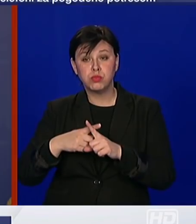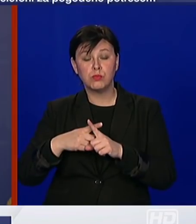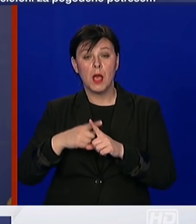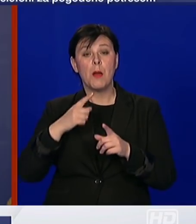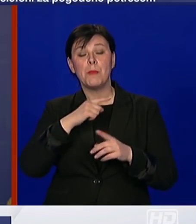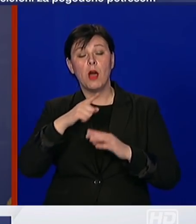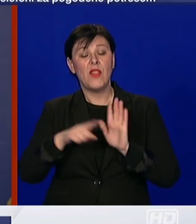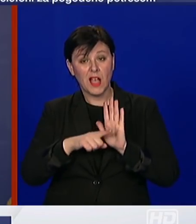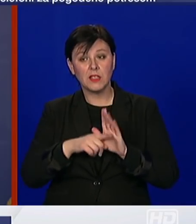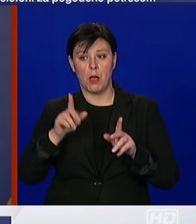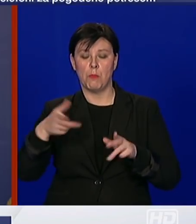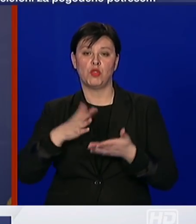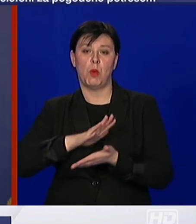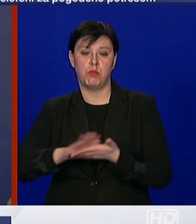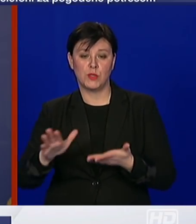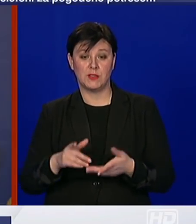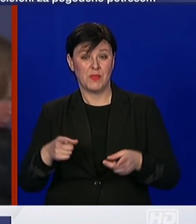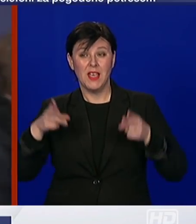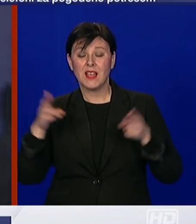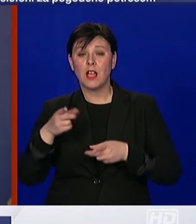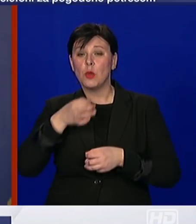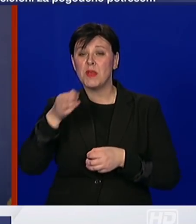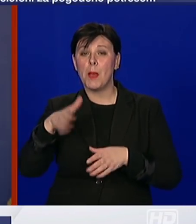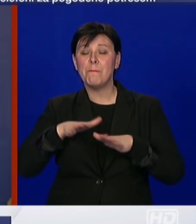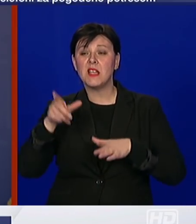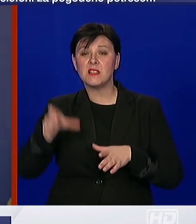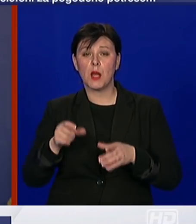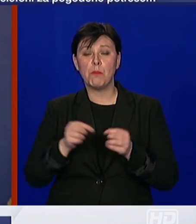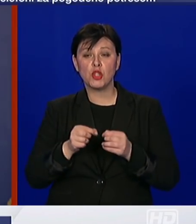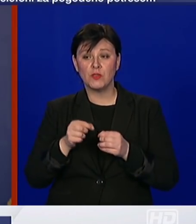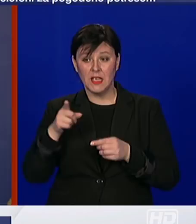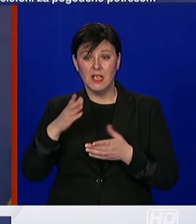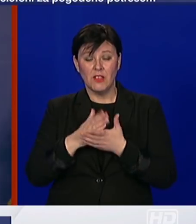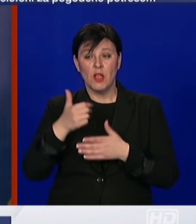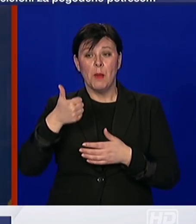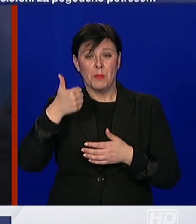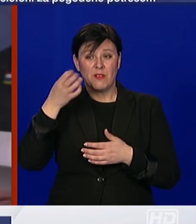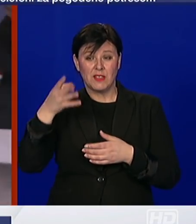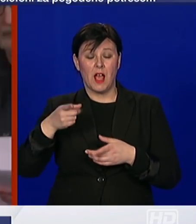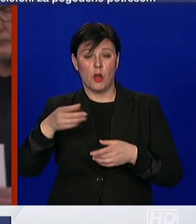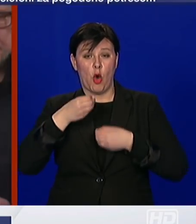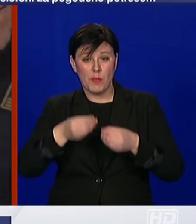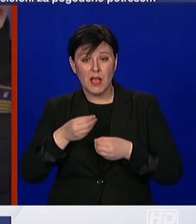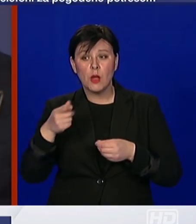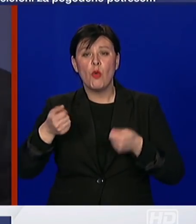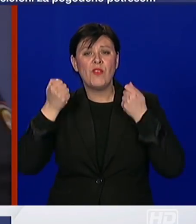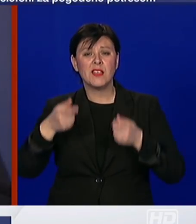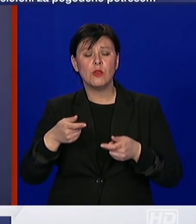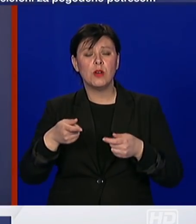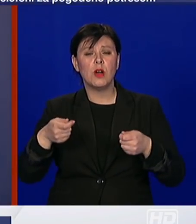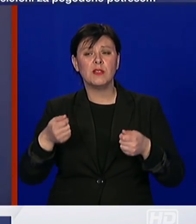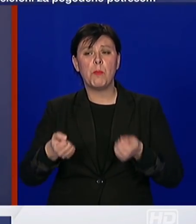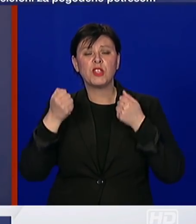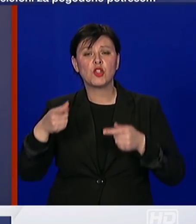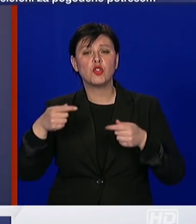samo kratko, ministar Božinović, vi ste to poprilično objasnili prvi je dan, pa su poteškoće sa e-propusnicama, međutim,